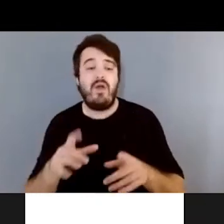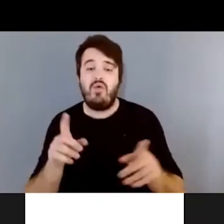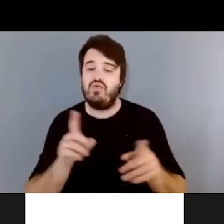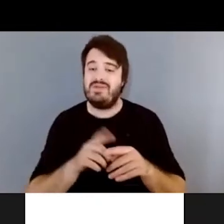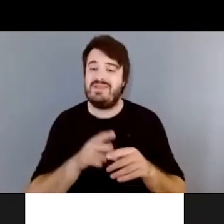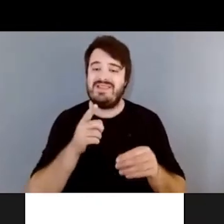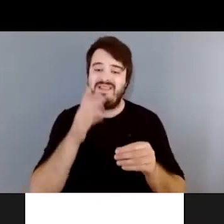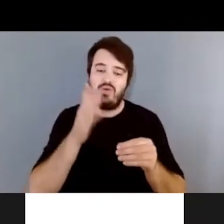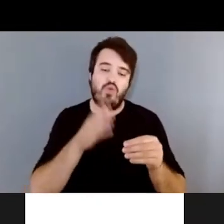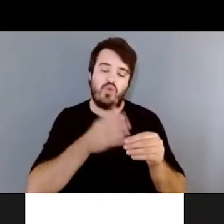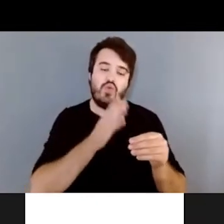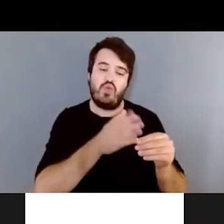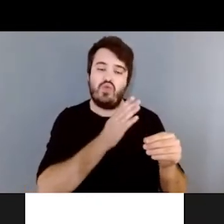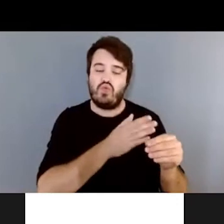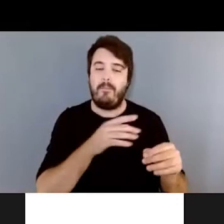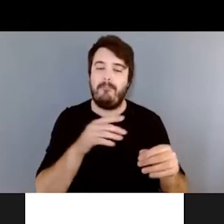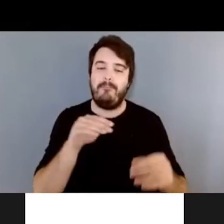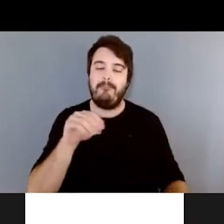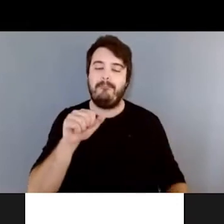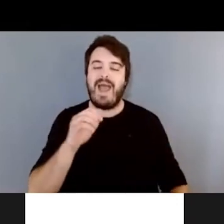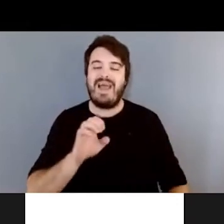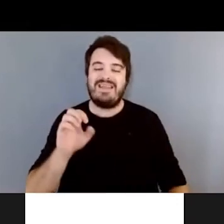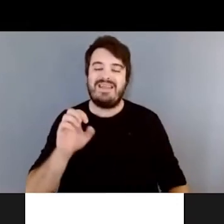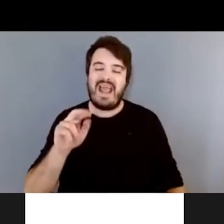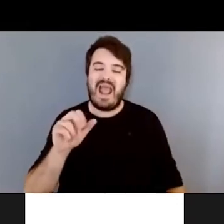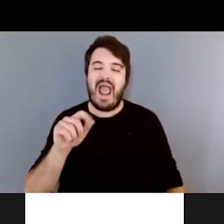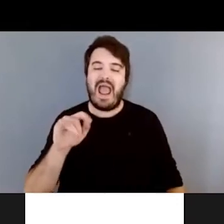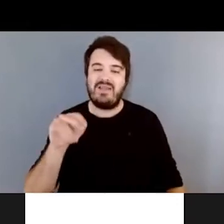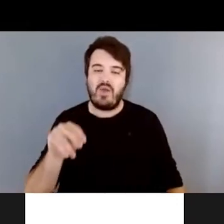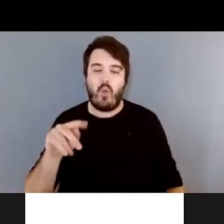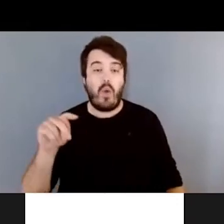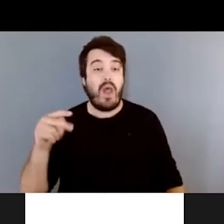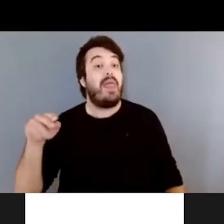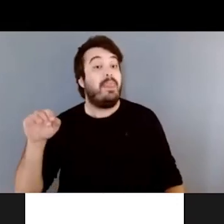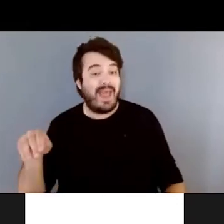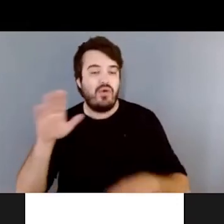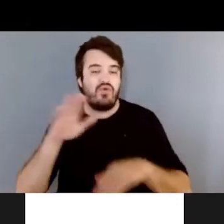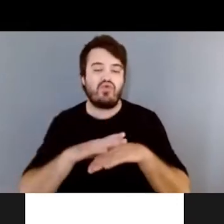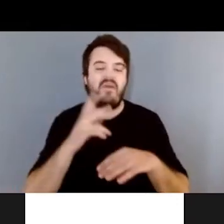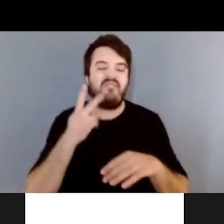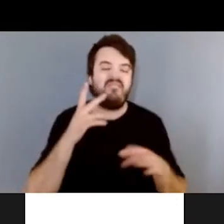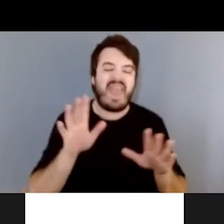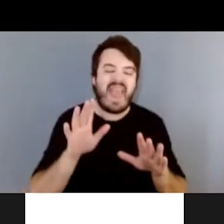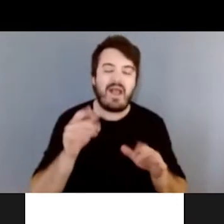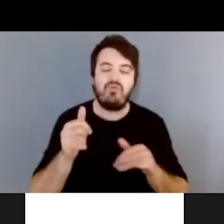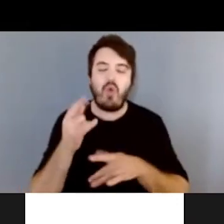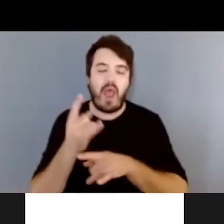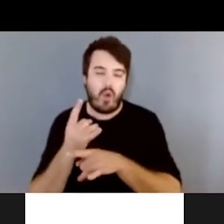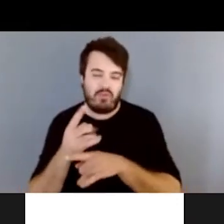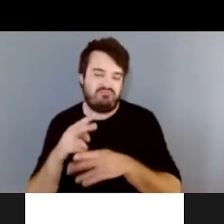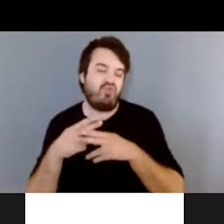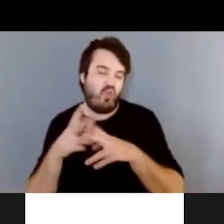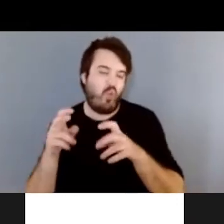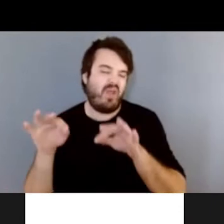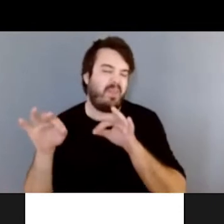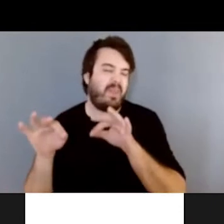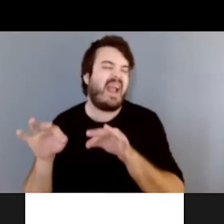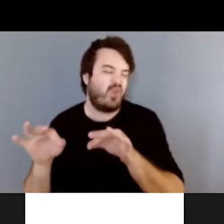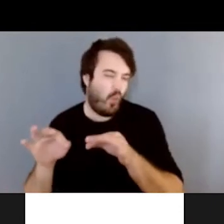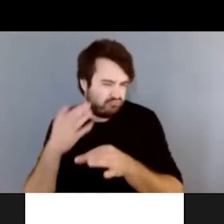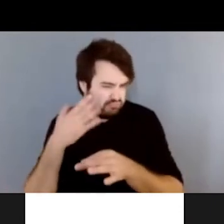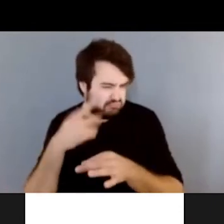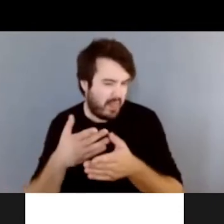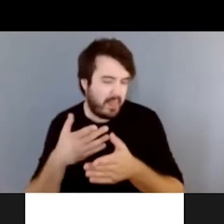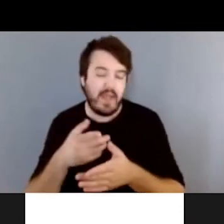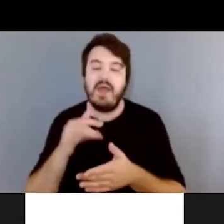de thym dans le vinaigre ou dans l'alcool, ce qu'on appelle une teinture et donc vous conservez